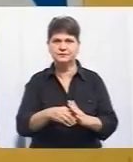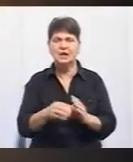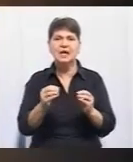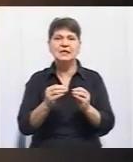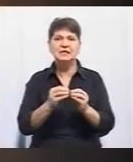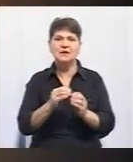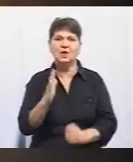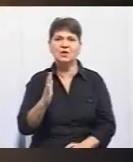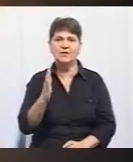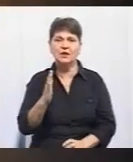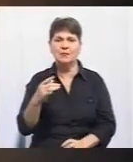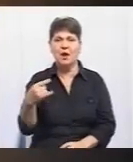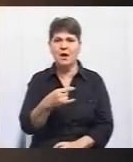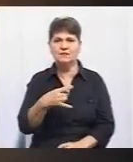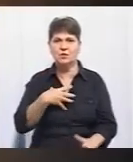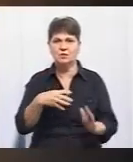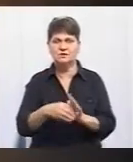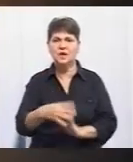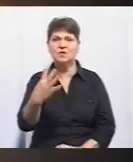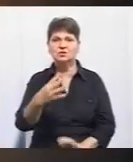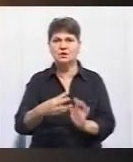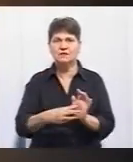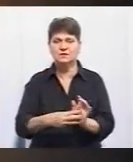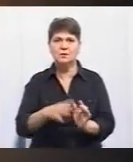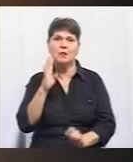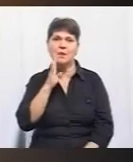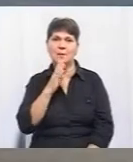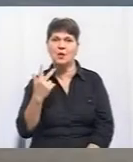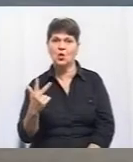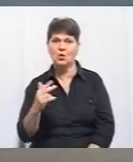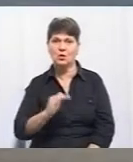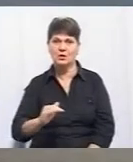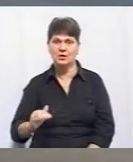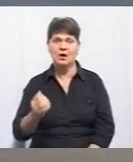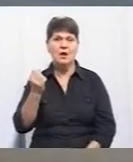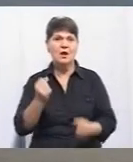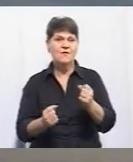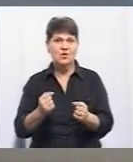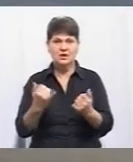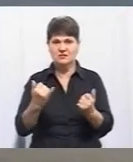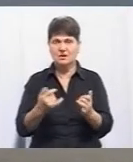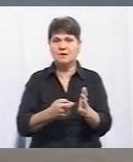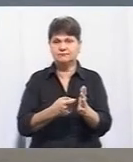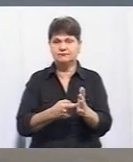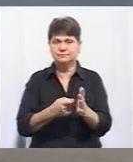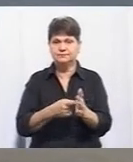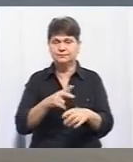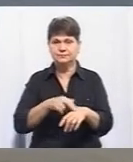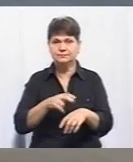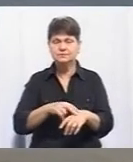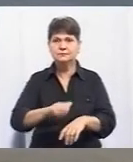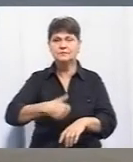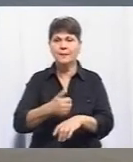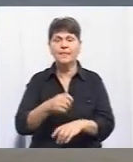вересня тут під колесами авто загинула 48-річна матір трьох дітей. Водій наразі в слідчому ізоляторі, каже речниця поліції